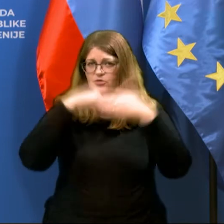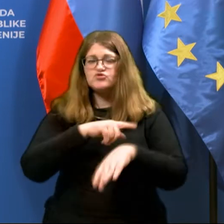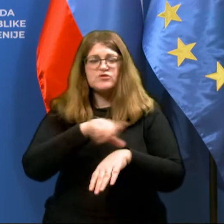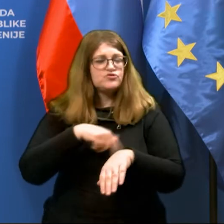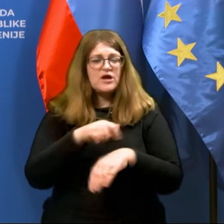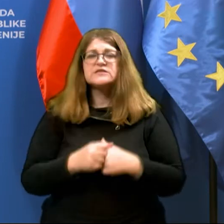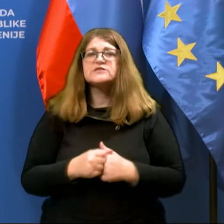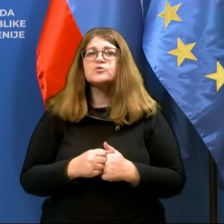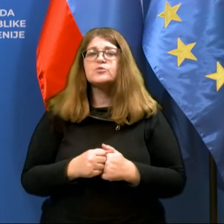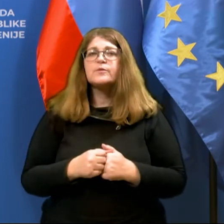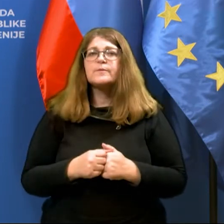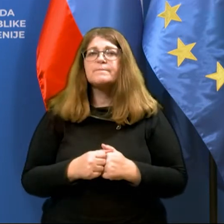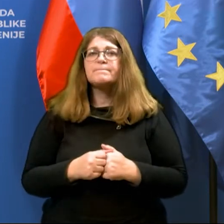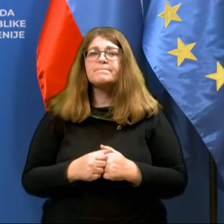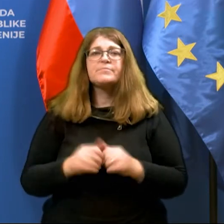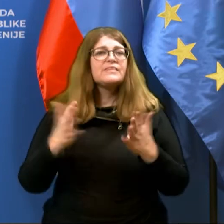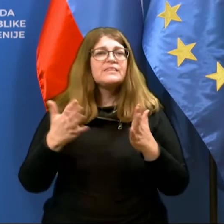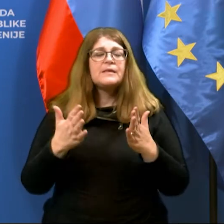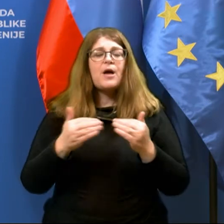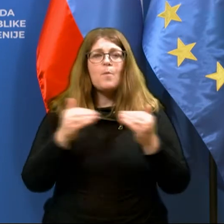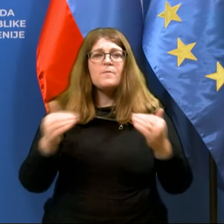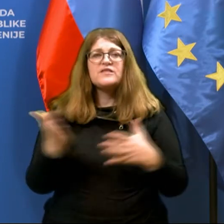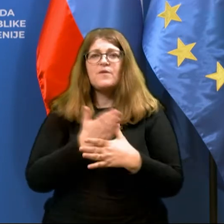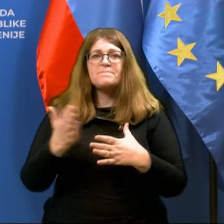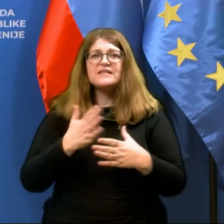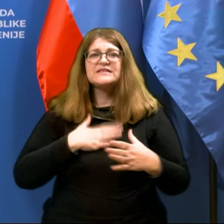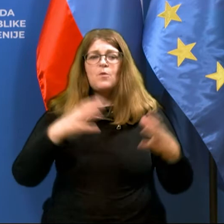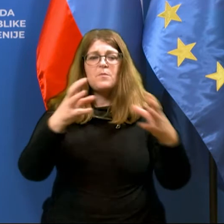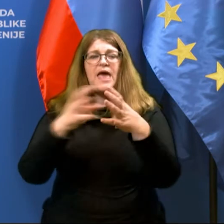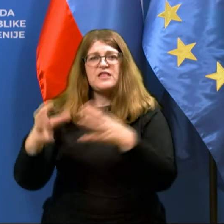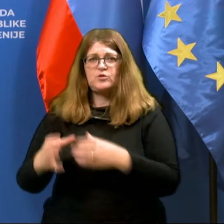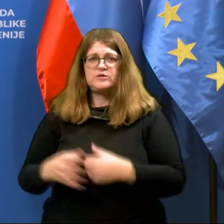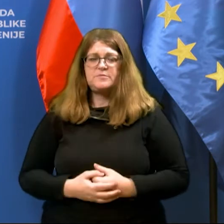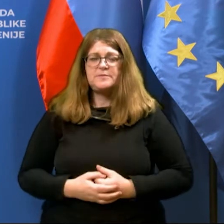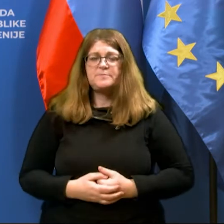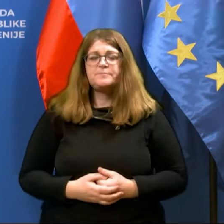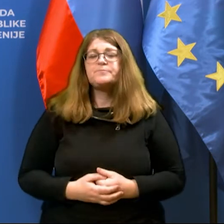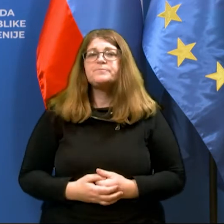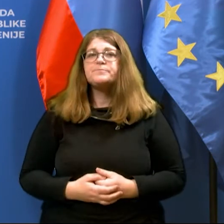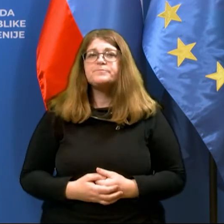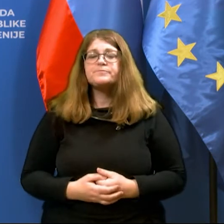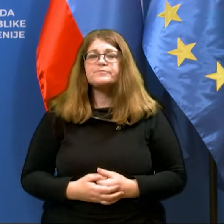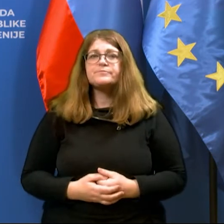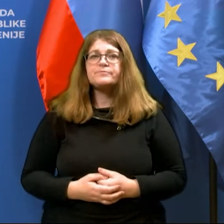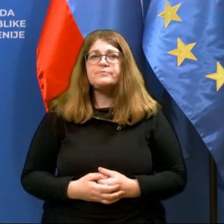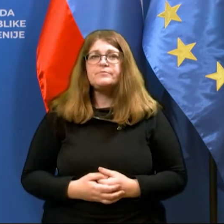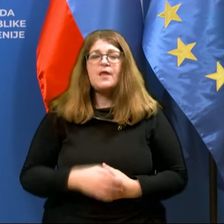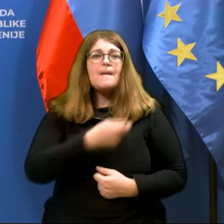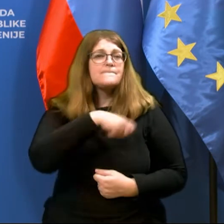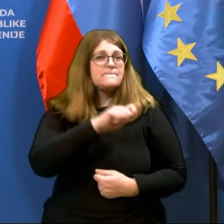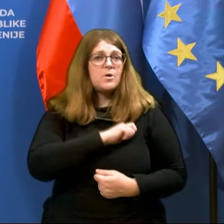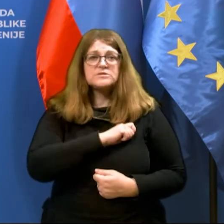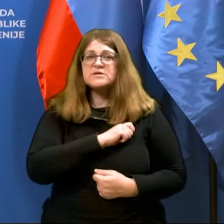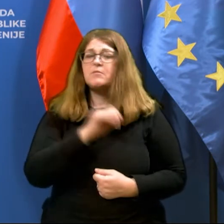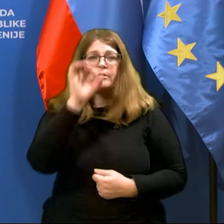in ravno tako ne omejitve med svojimi administrativnimi enotami. Polska nima ne